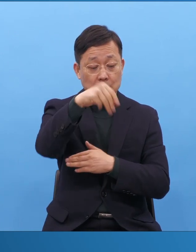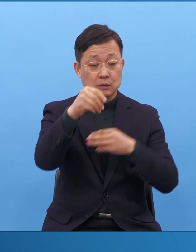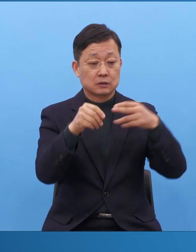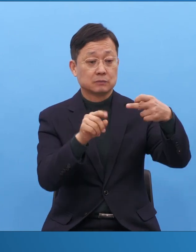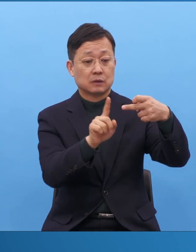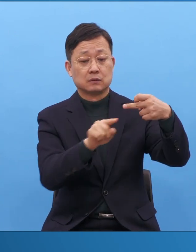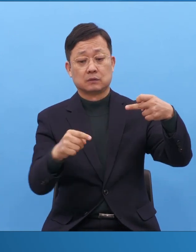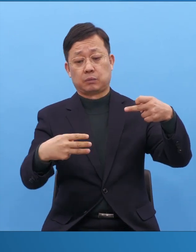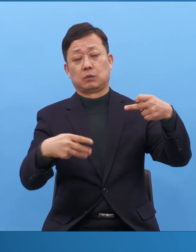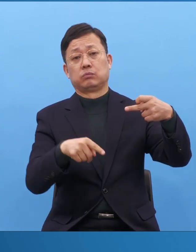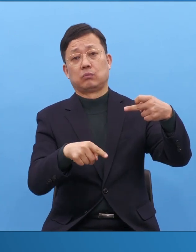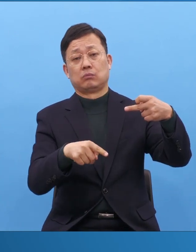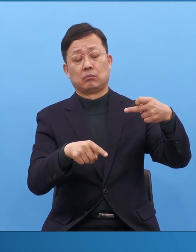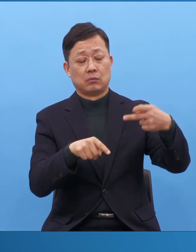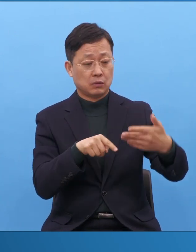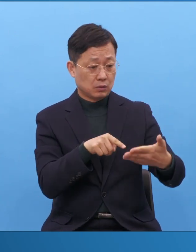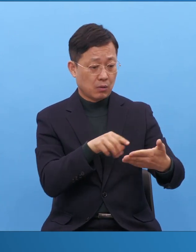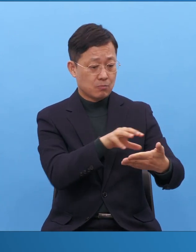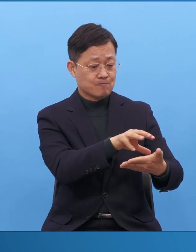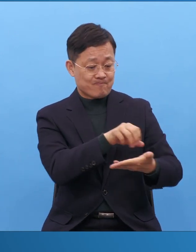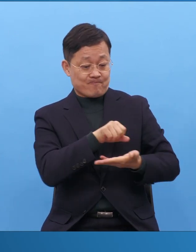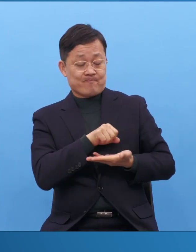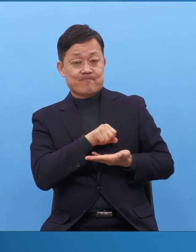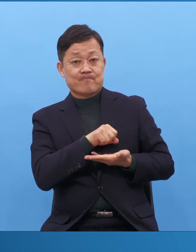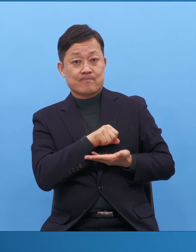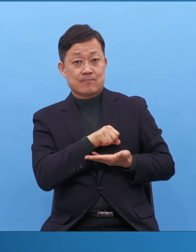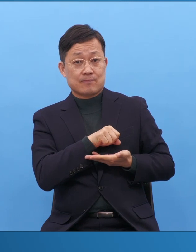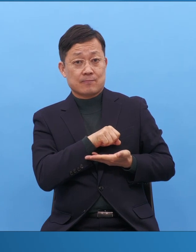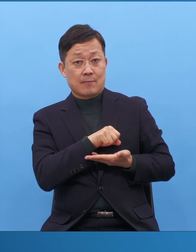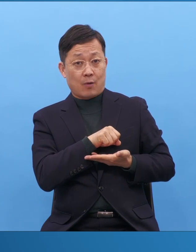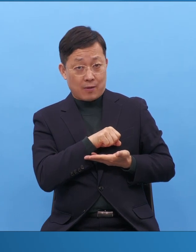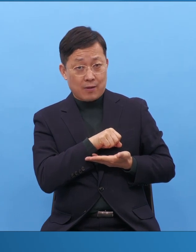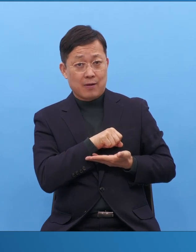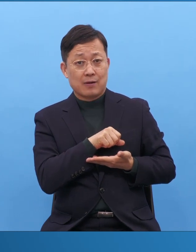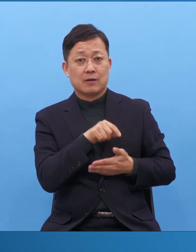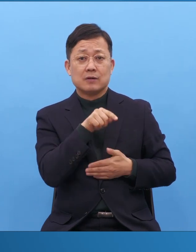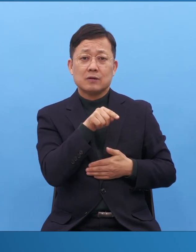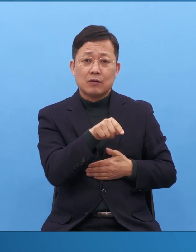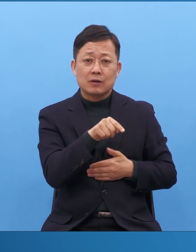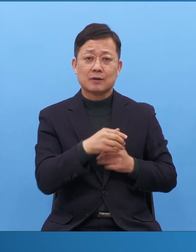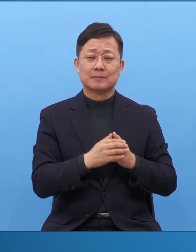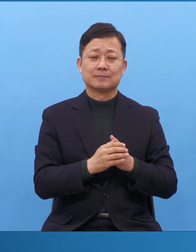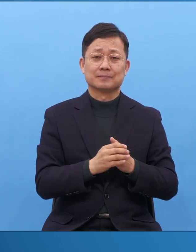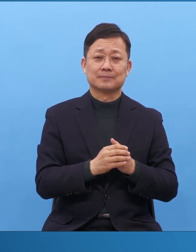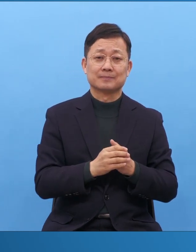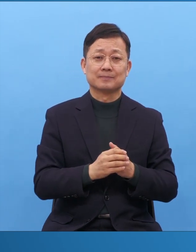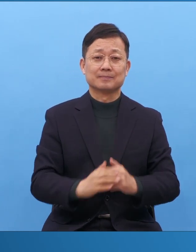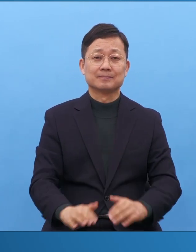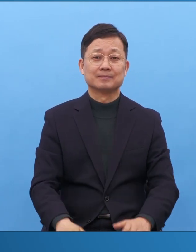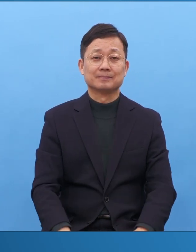그렇다면 해석이 완전히 달라집니다. 여기에 간 사람이